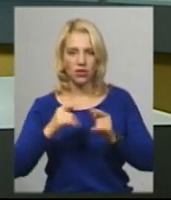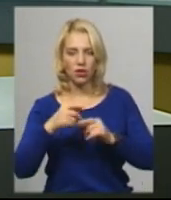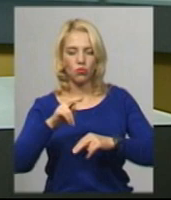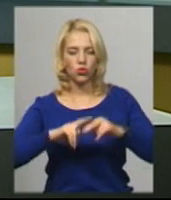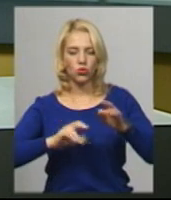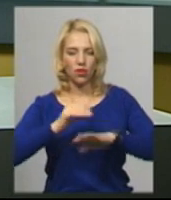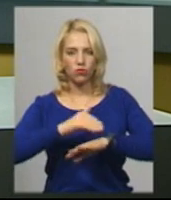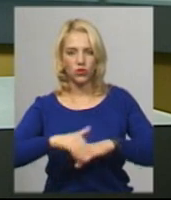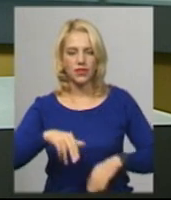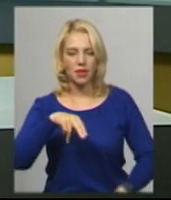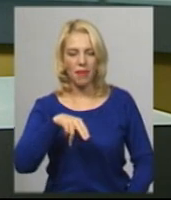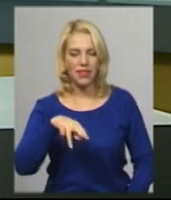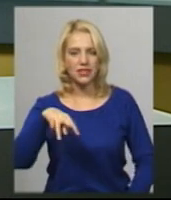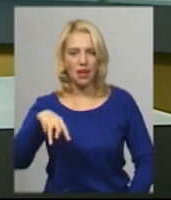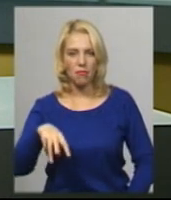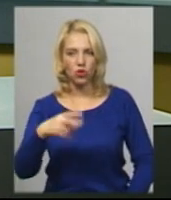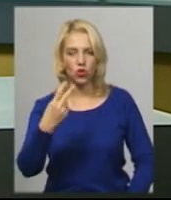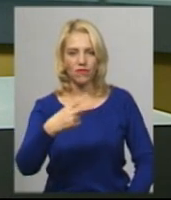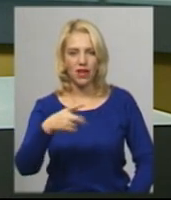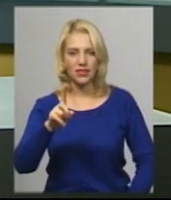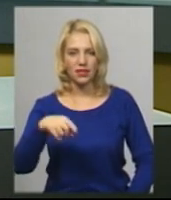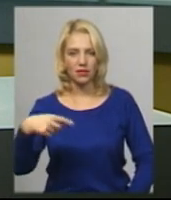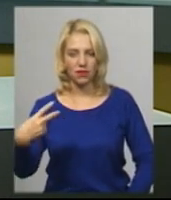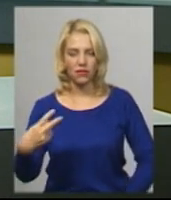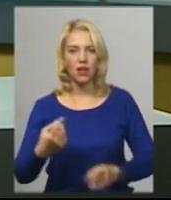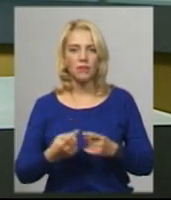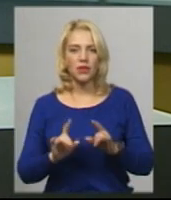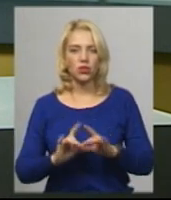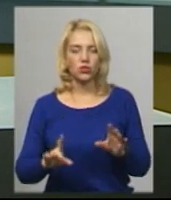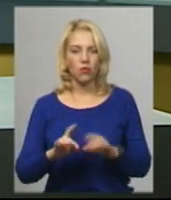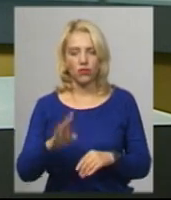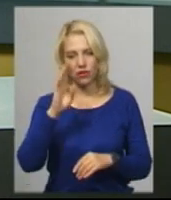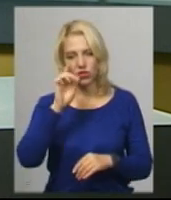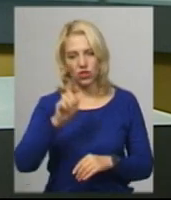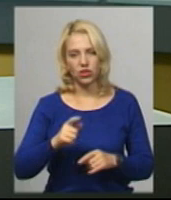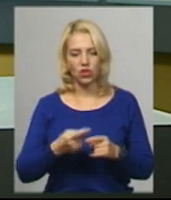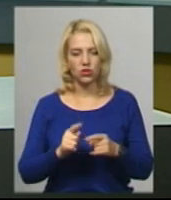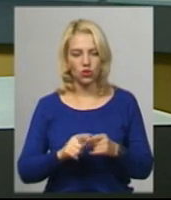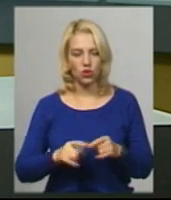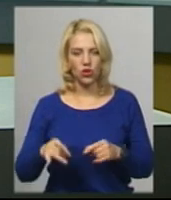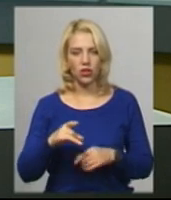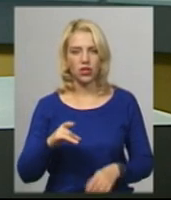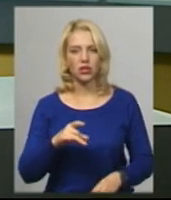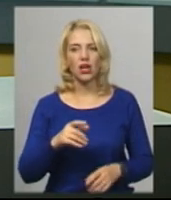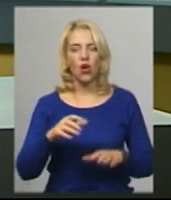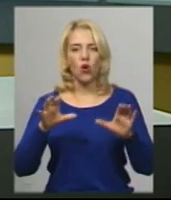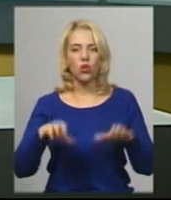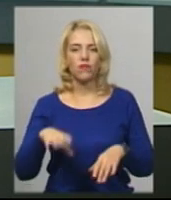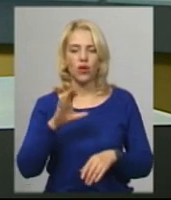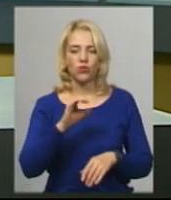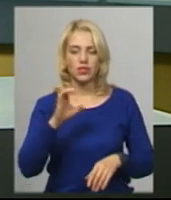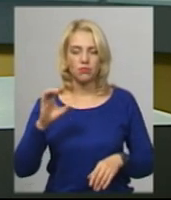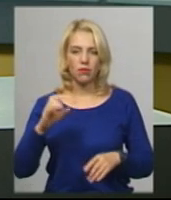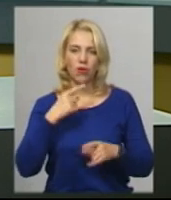вулиці Пана Самирного, 20-ріб-2. Про це розповів житель цього мікрорайону та голова ОСББ Микола Козачук. Чоловік додає,